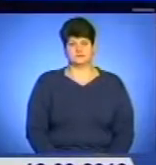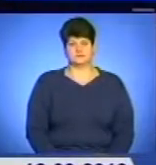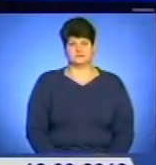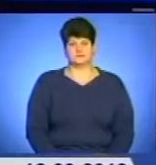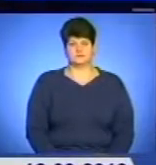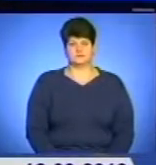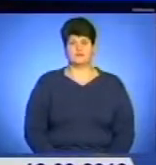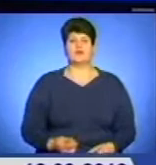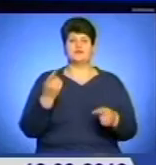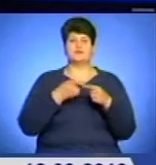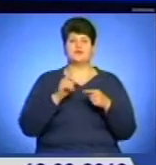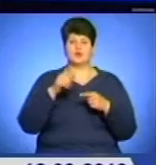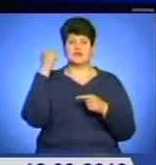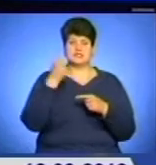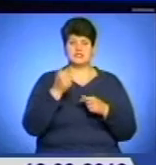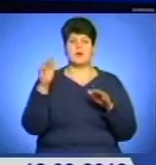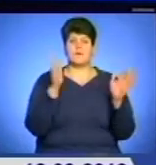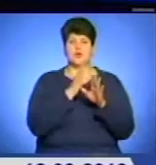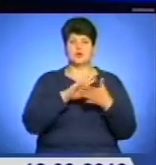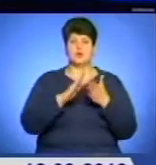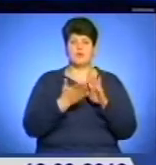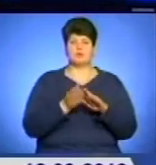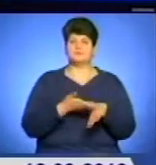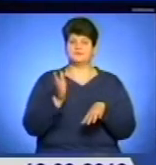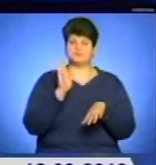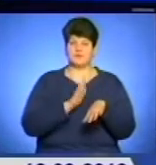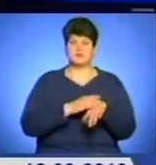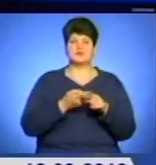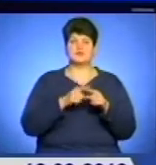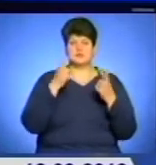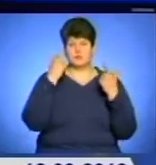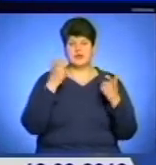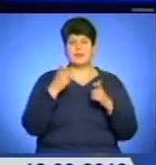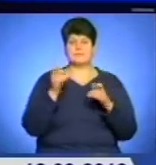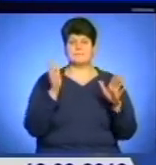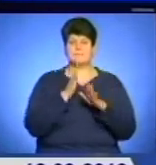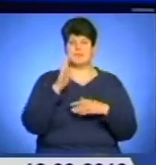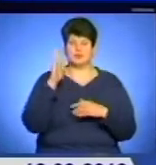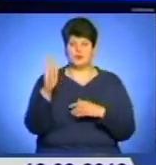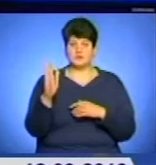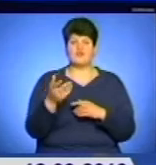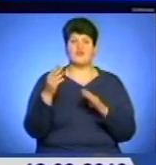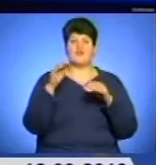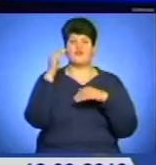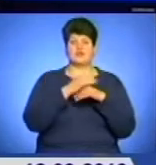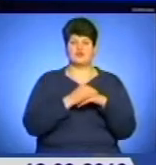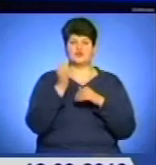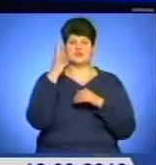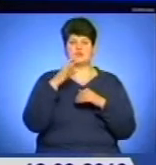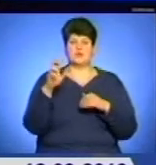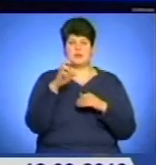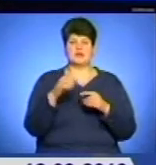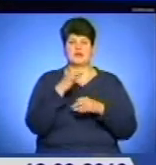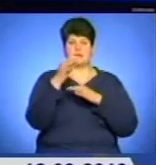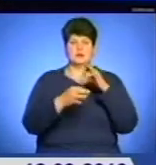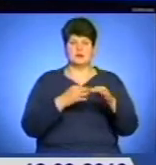Цього тижня погодні умови в області ускладняться. Про це попереджають метеорологи. Увечері 14 березня та впродовж